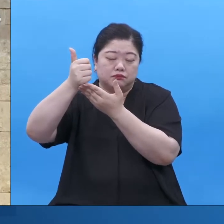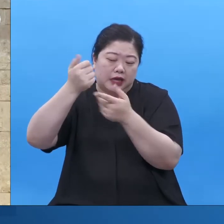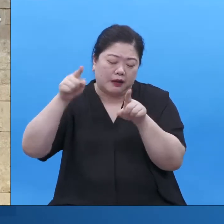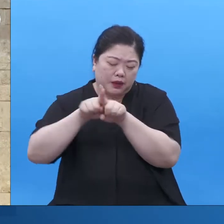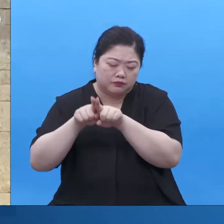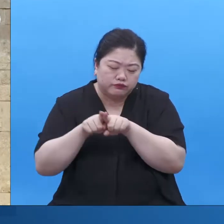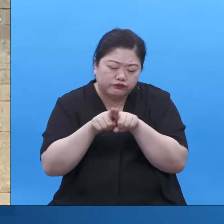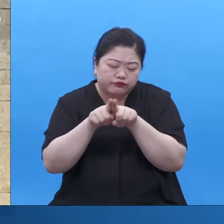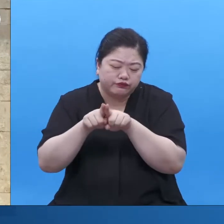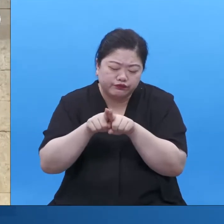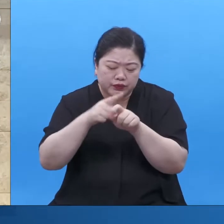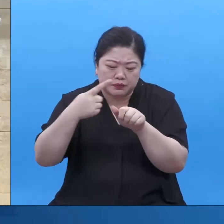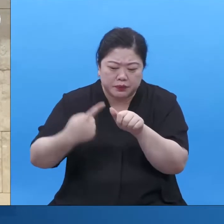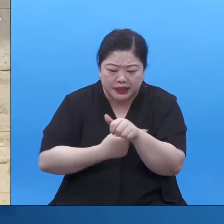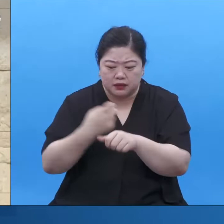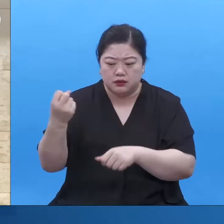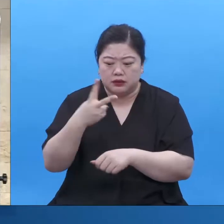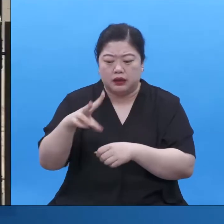온 겁니다